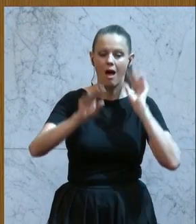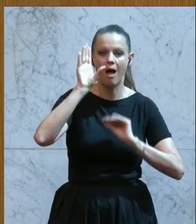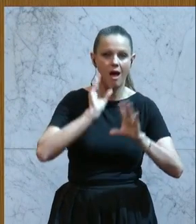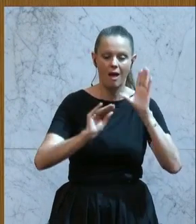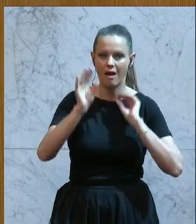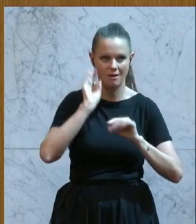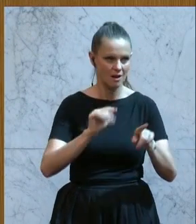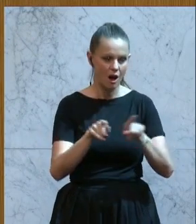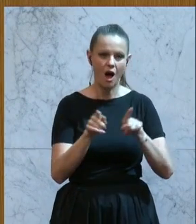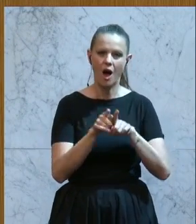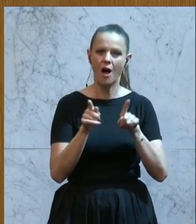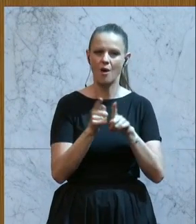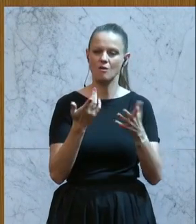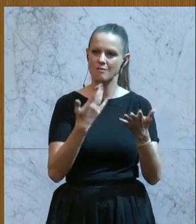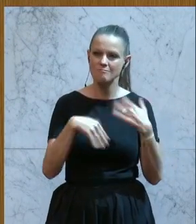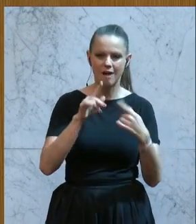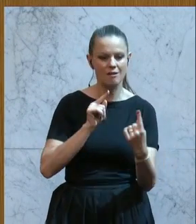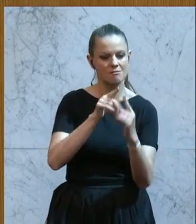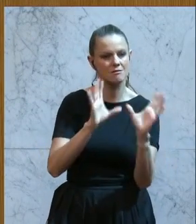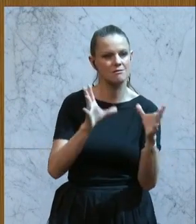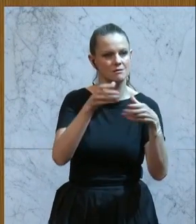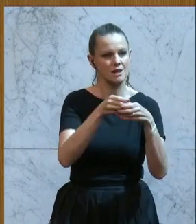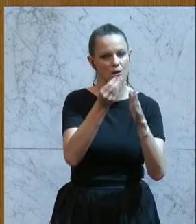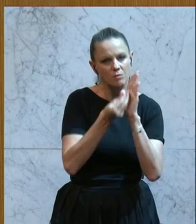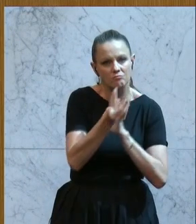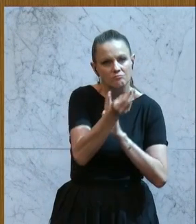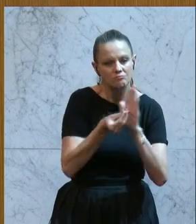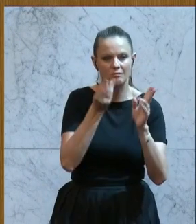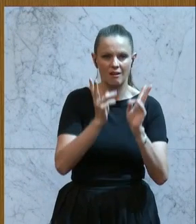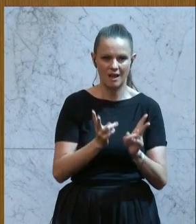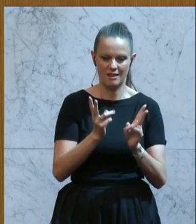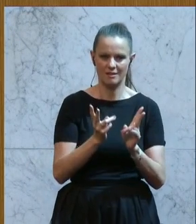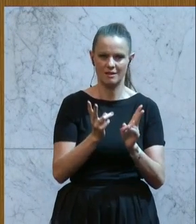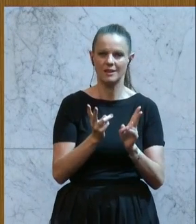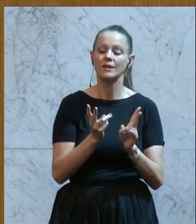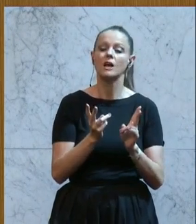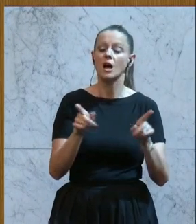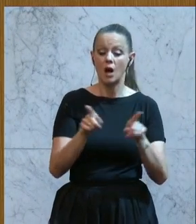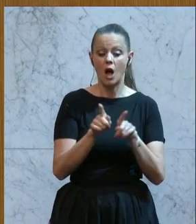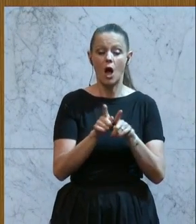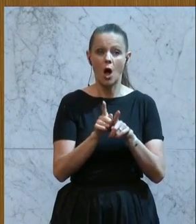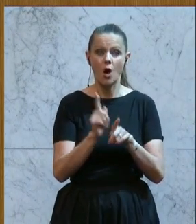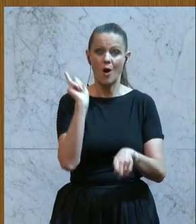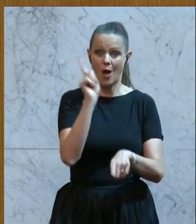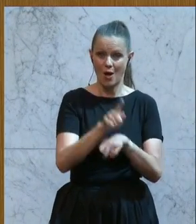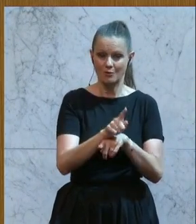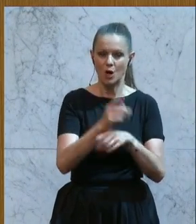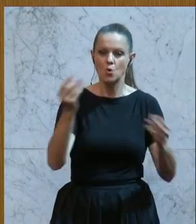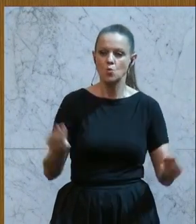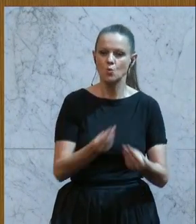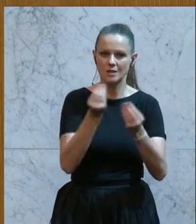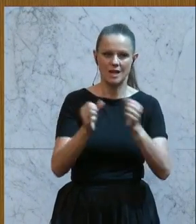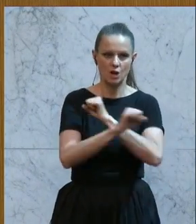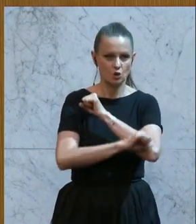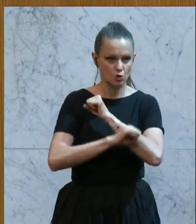vermehrt noch auf weitere Zielgruppen eingehen zu können, habe ich eine eigene Ursachenstudie in Auftrag gegeben, die heuer im